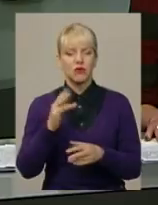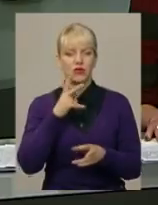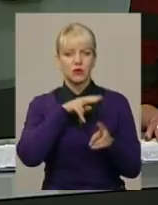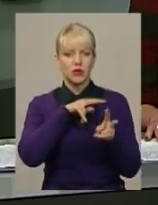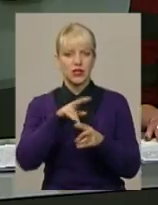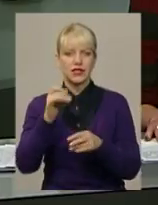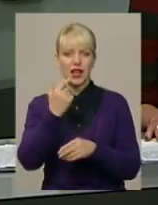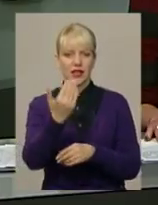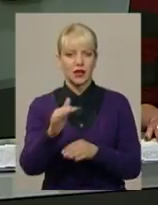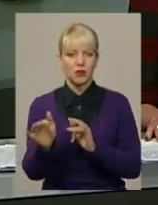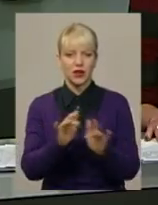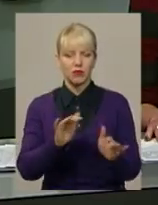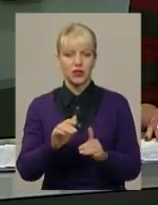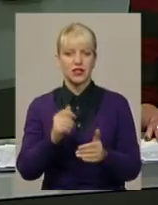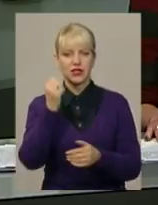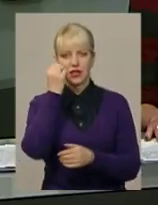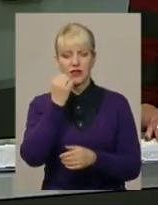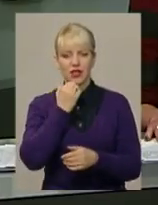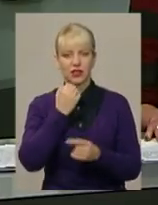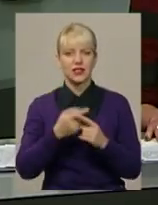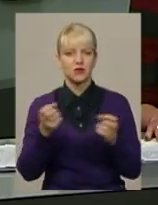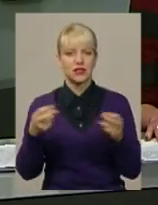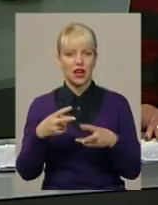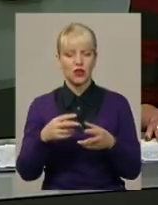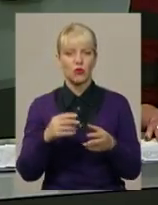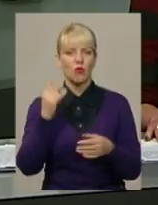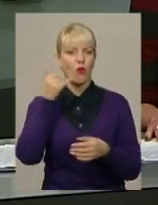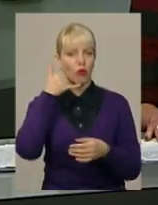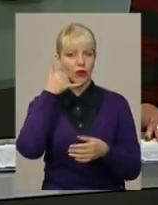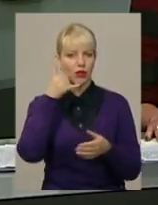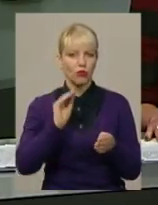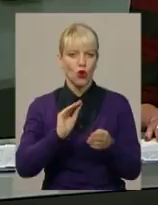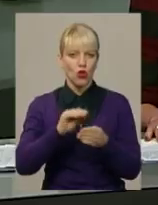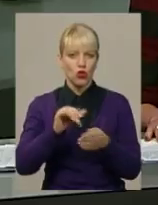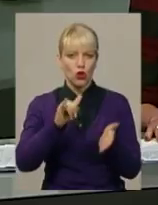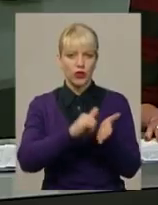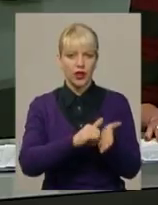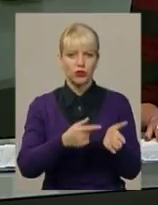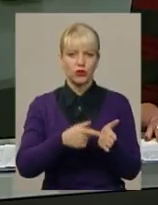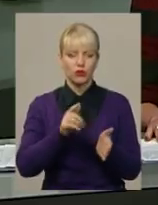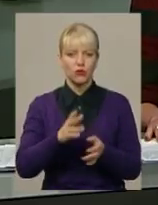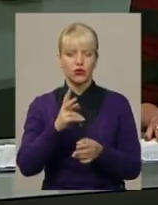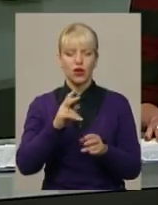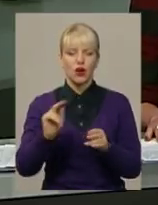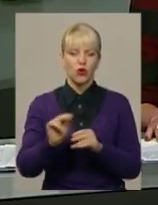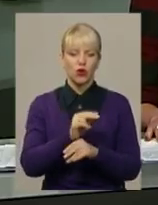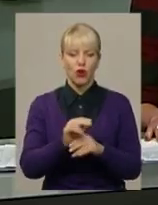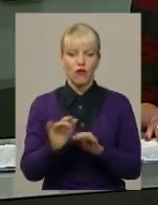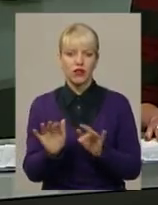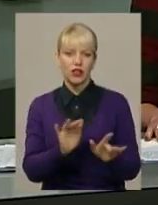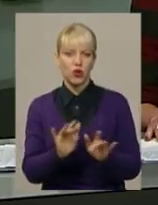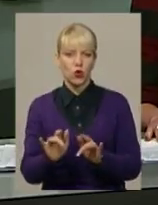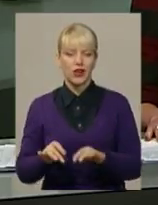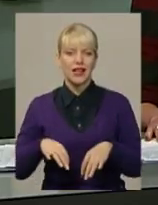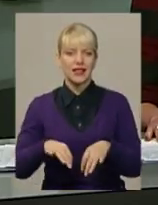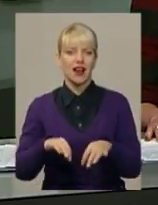стежити за допомогою спеціального мобільного додатку. Комунальники ж у режимі онлайн зможуть коригувати графіки руху транспорту. Більше про